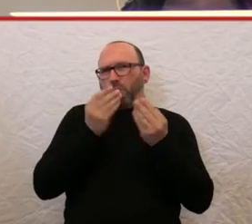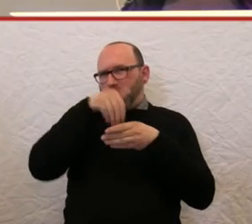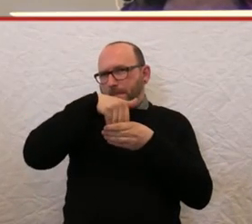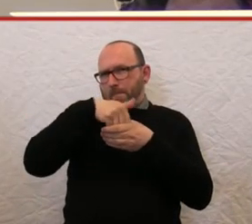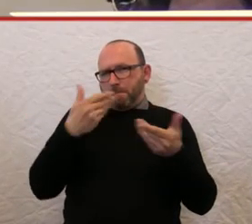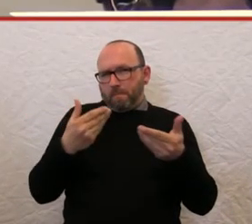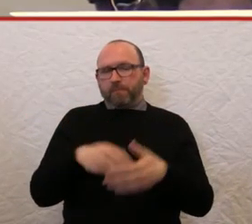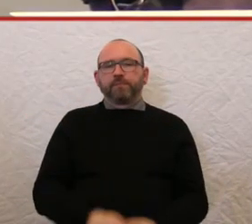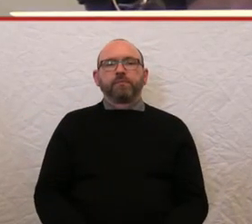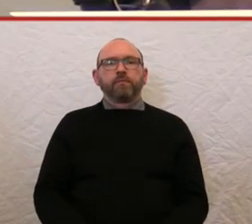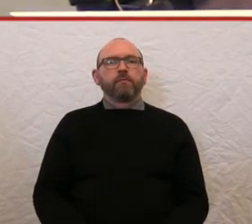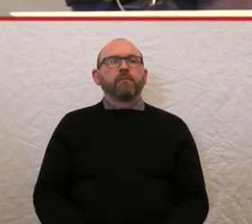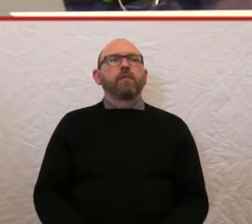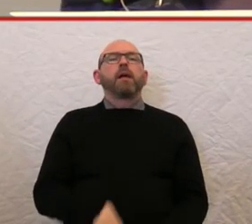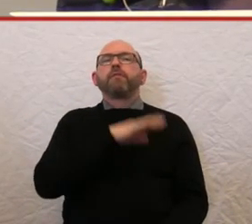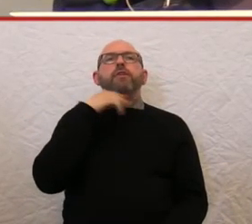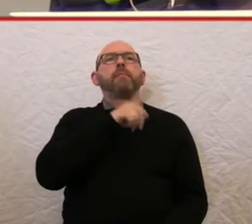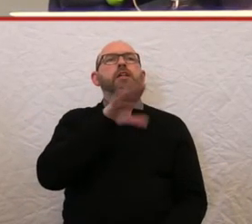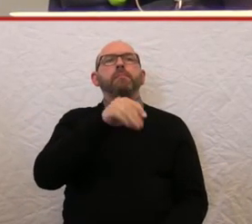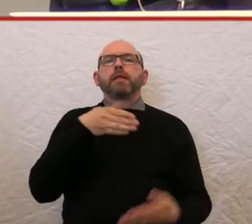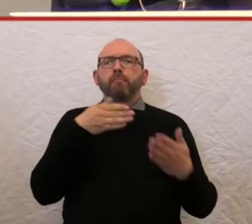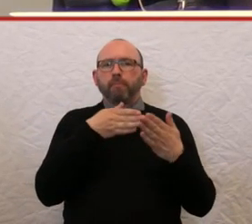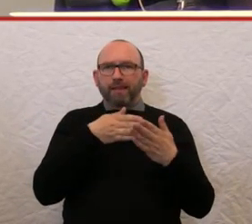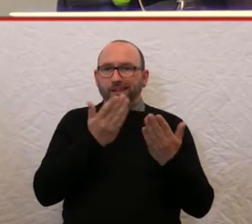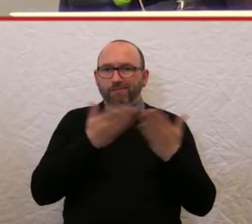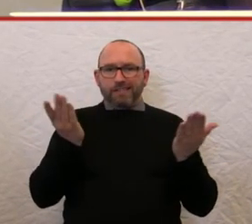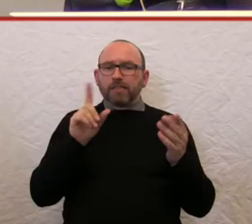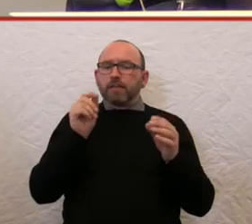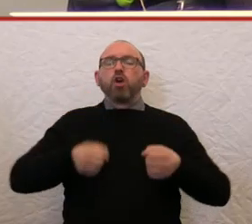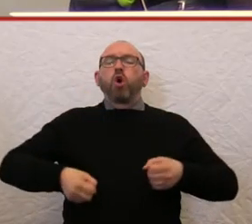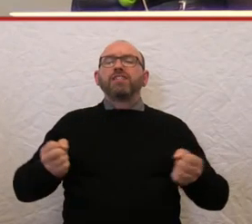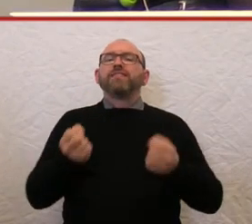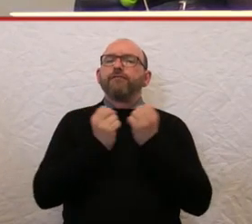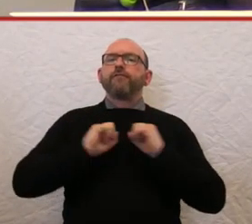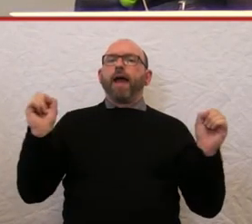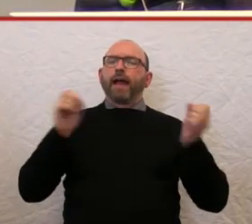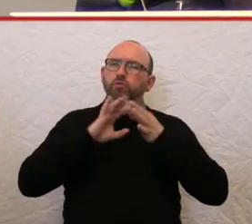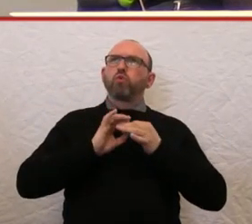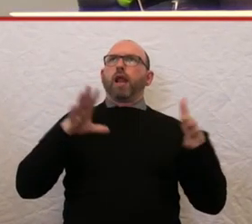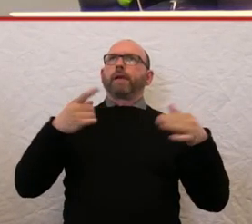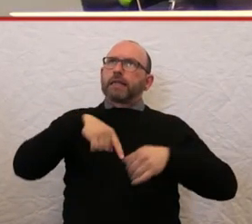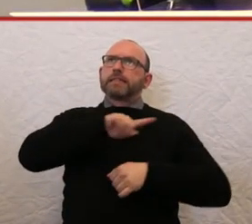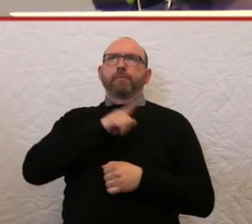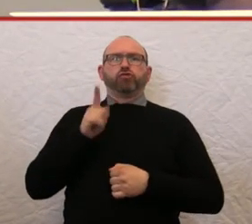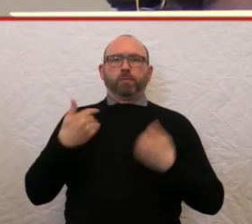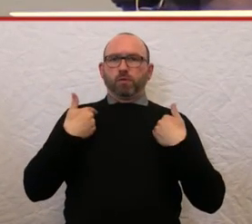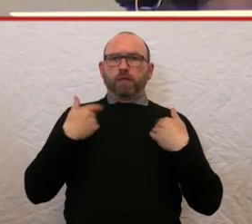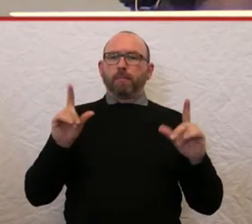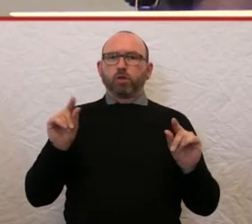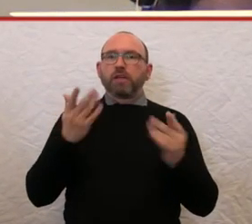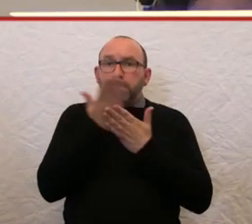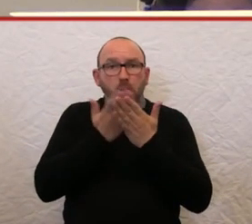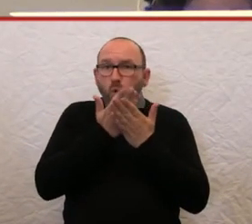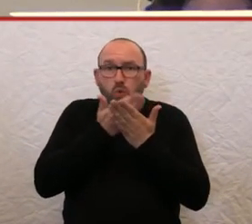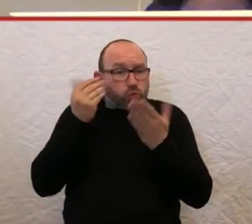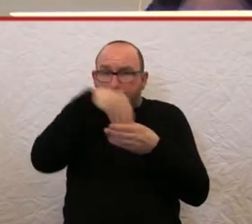Dass aber für die meisten Menschen mit Behinderung ein Rollstuhl Freiheit bedeutet und Unabhängigkeit und Selbstbestimmung, wird in diesem Logo